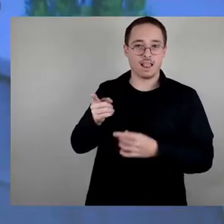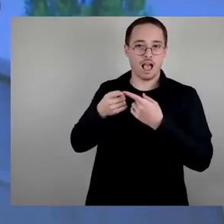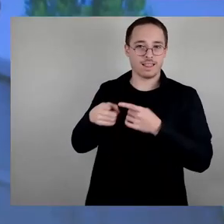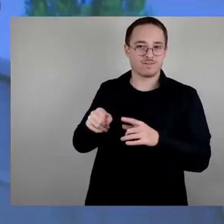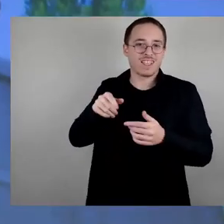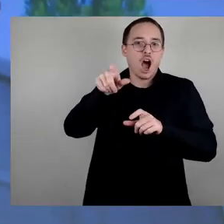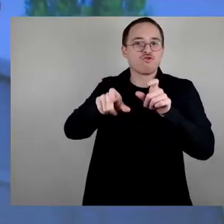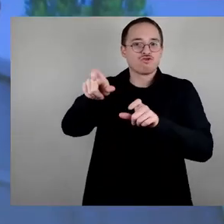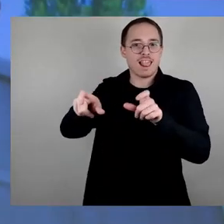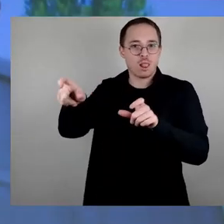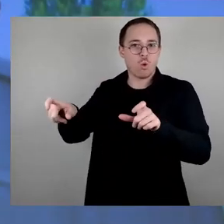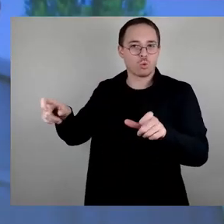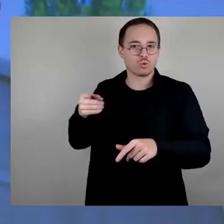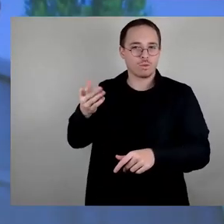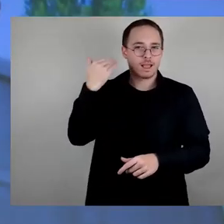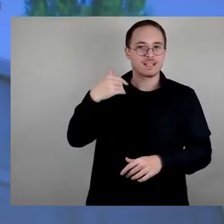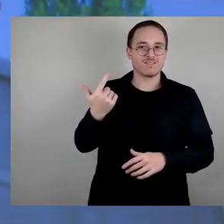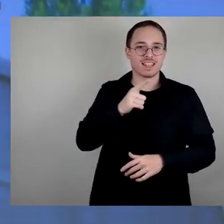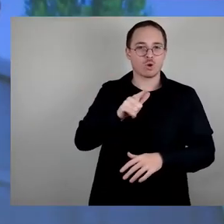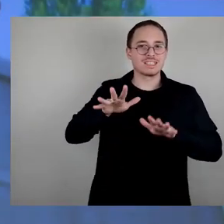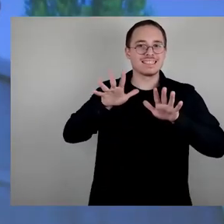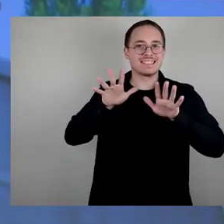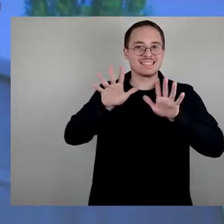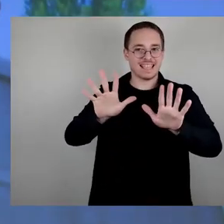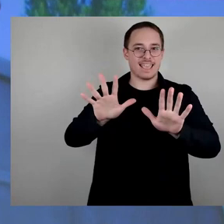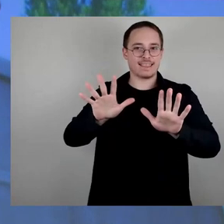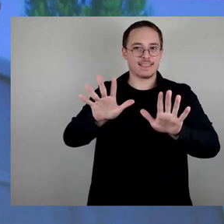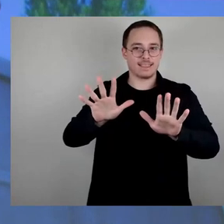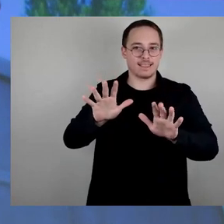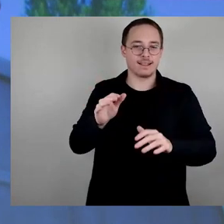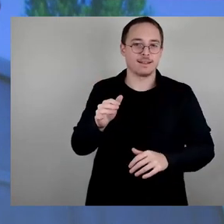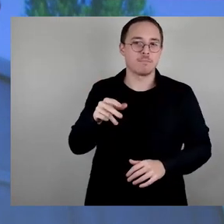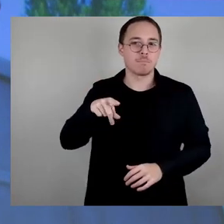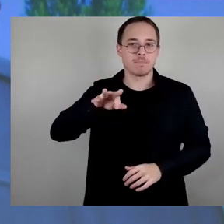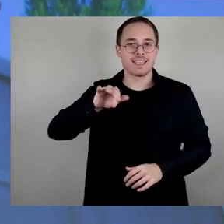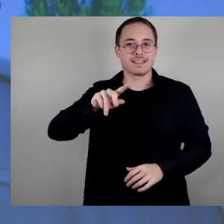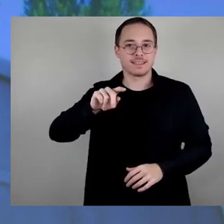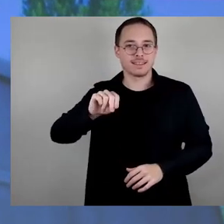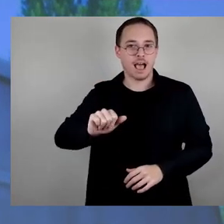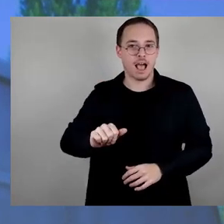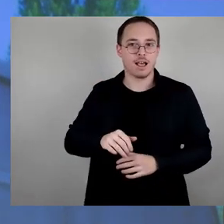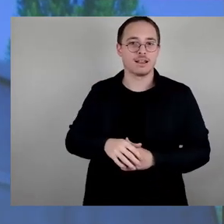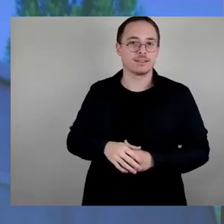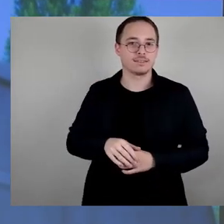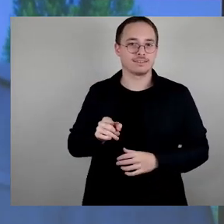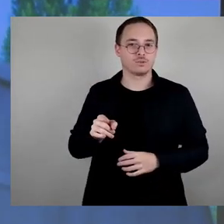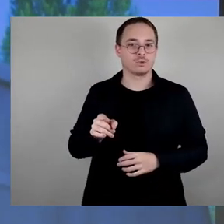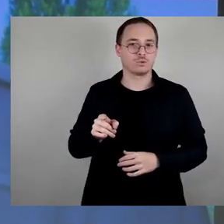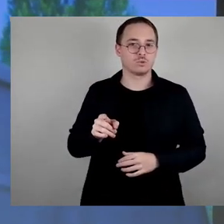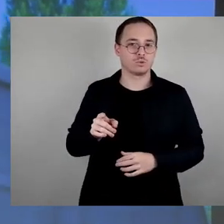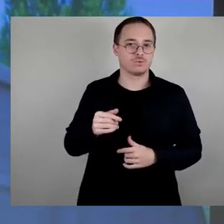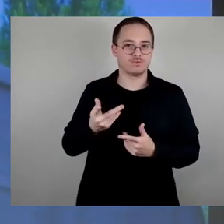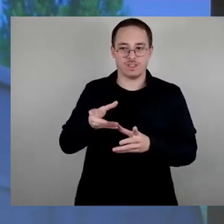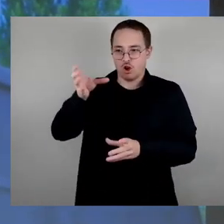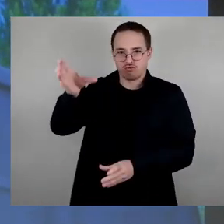in Pirna 2010 mitgebracht. Dieses Denkmal macht sich zu eigen, dass es den Effekt gibt, dass